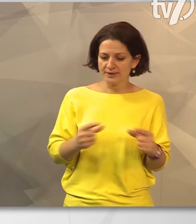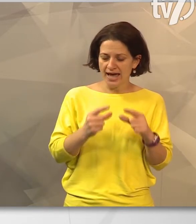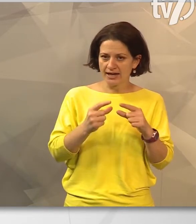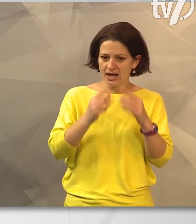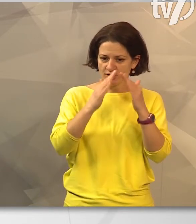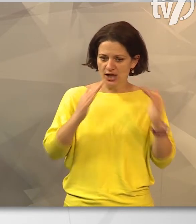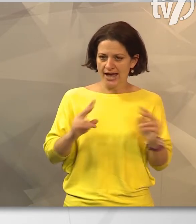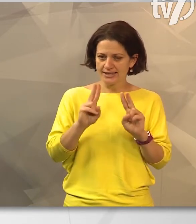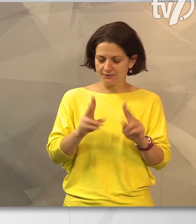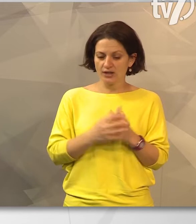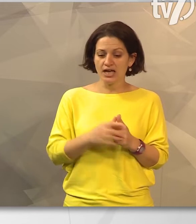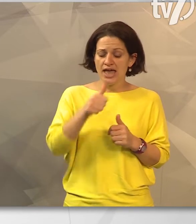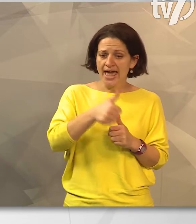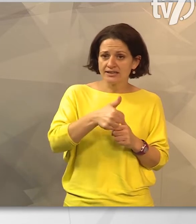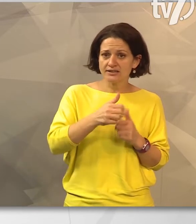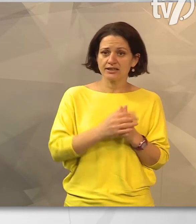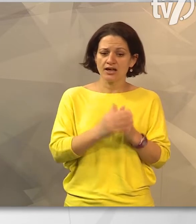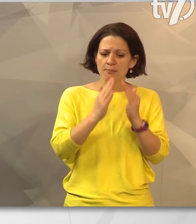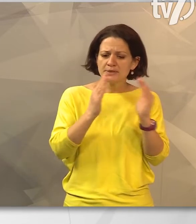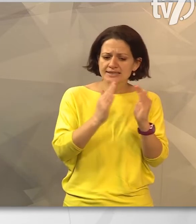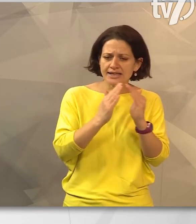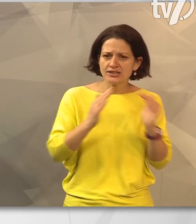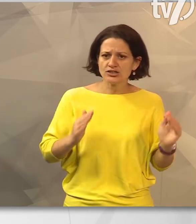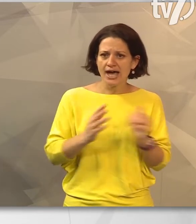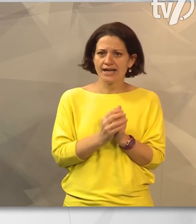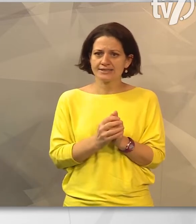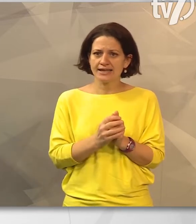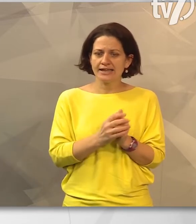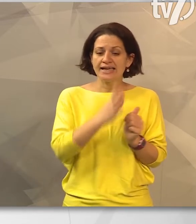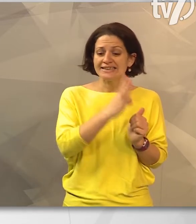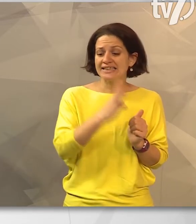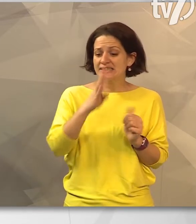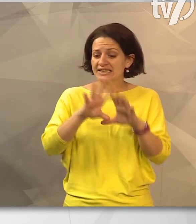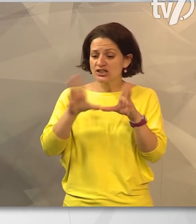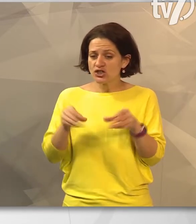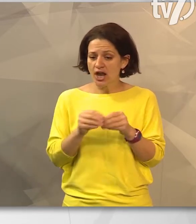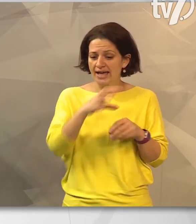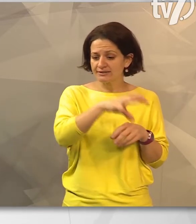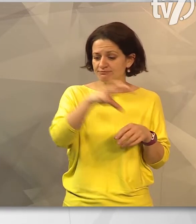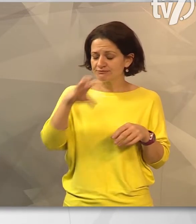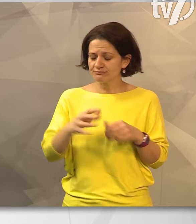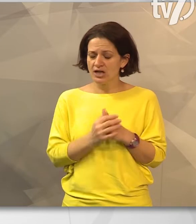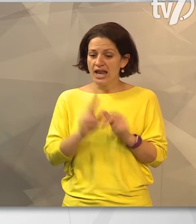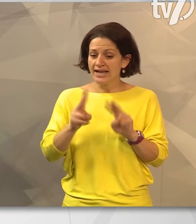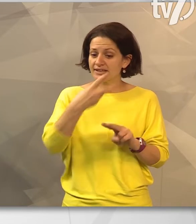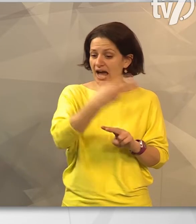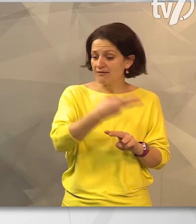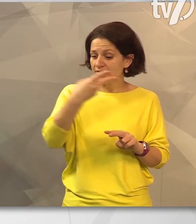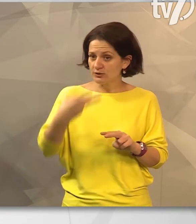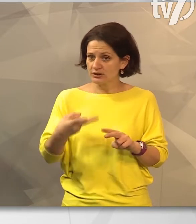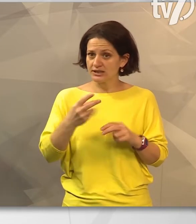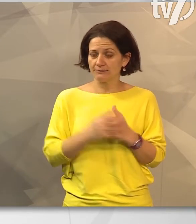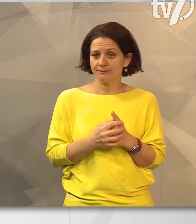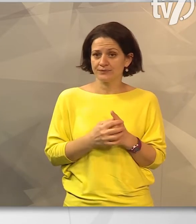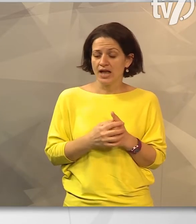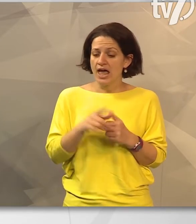ház van. Az egyik az, a még picike kis ház, ahol tartanak négy-négy családot a két oldalon, és rá lehet feküdni a négy